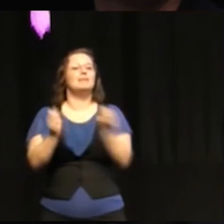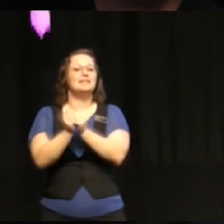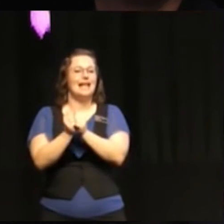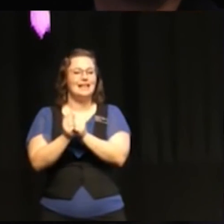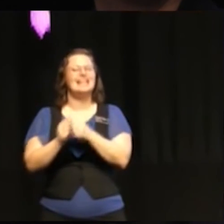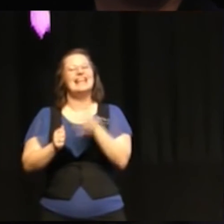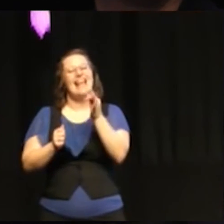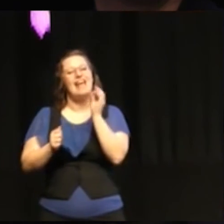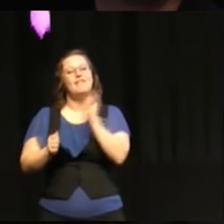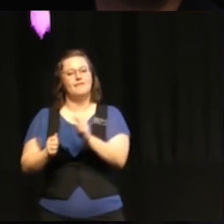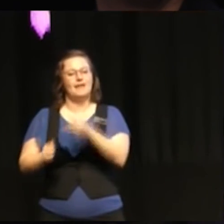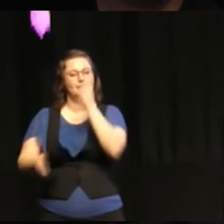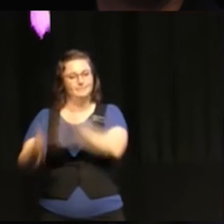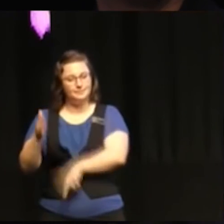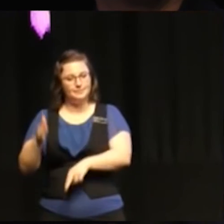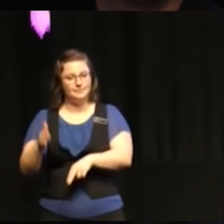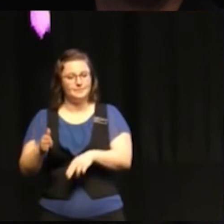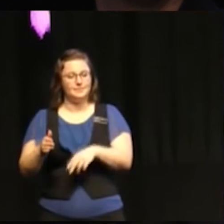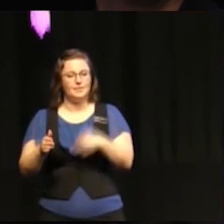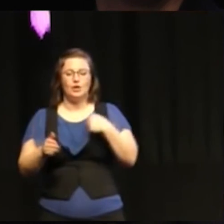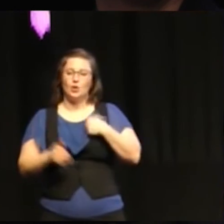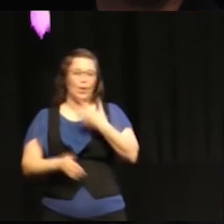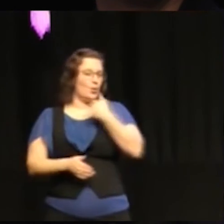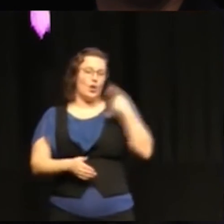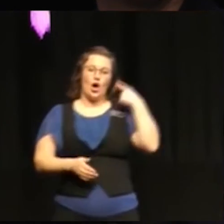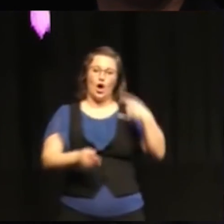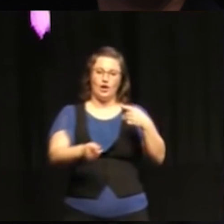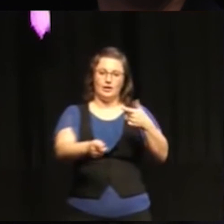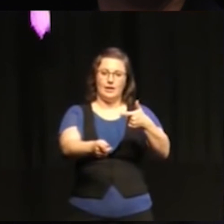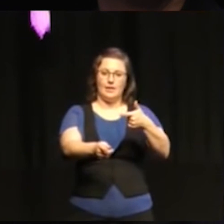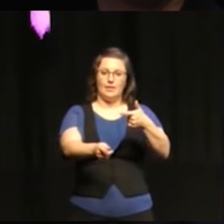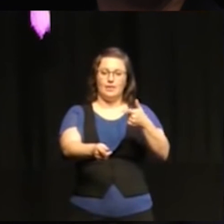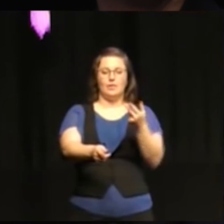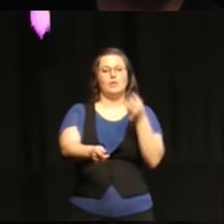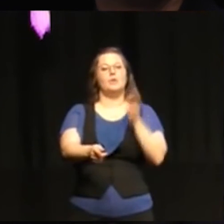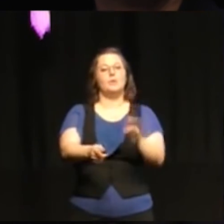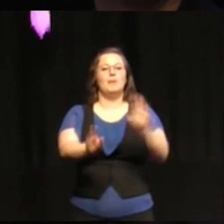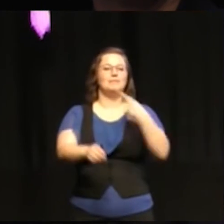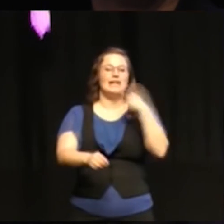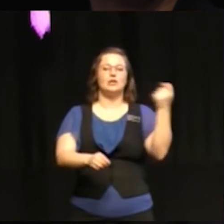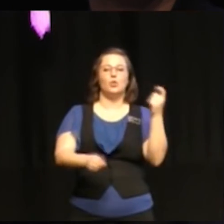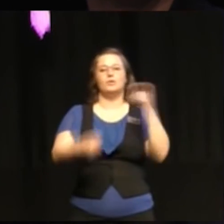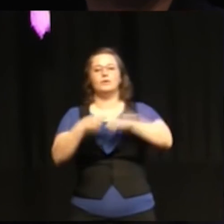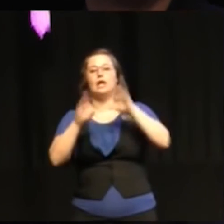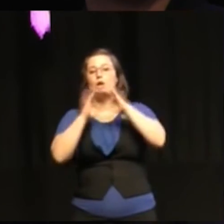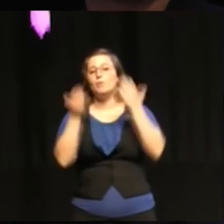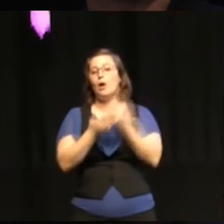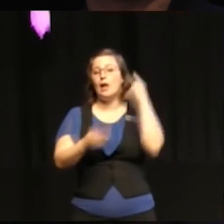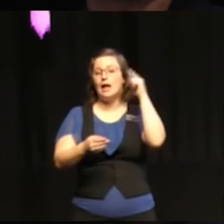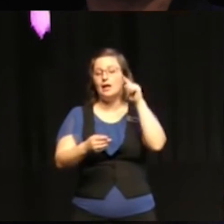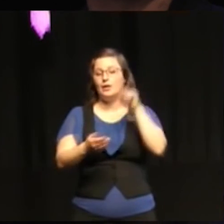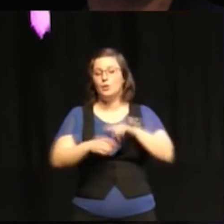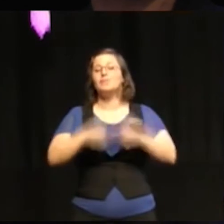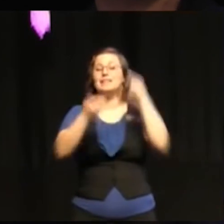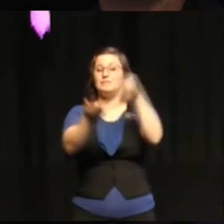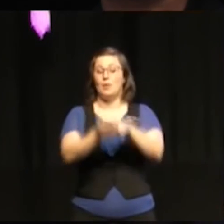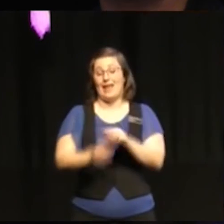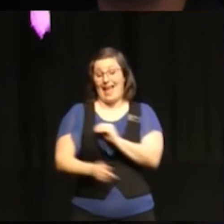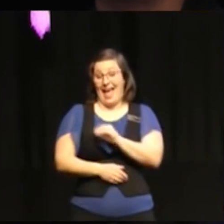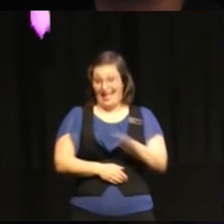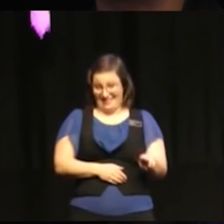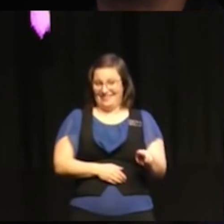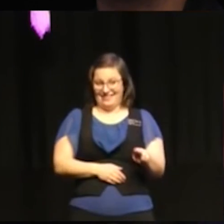-resolution jag har inte hört Trump uttala sig någonting om globala målen än så länge men